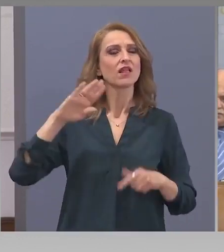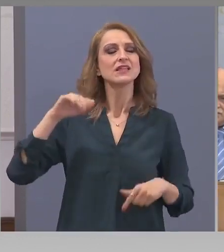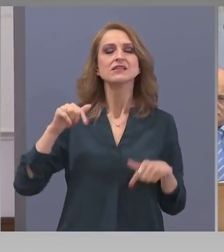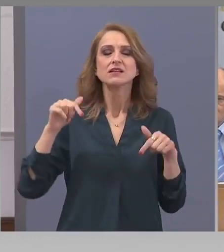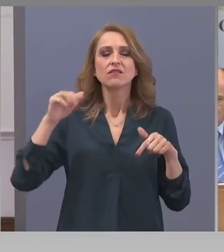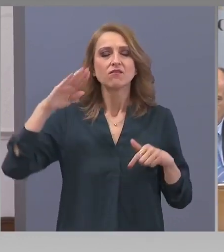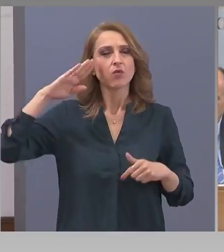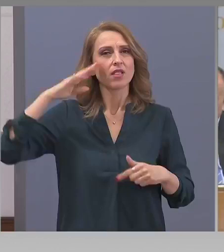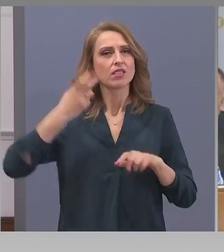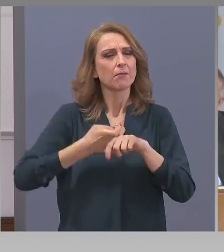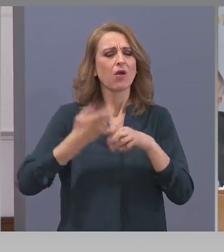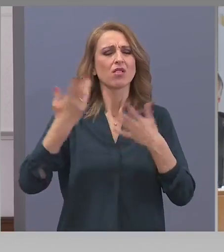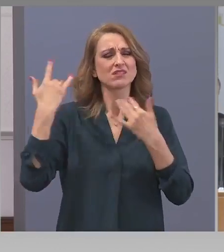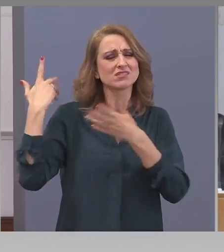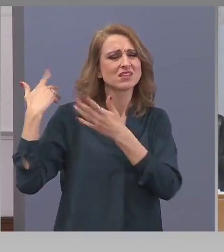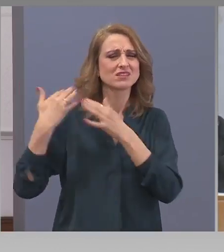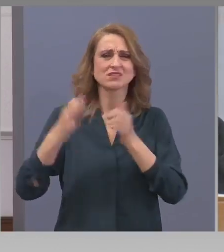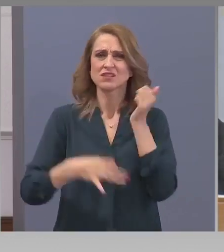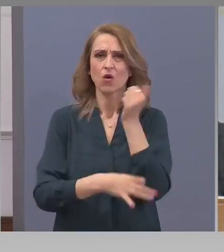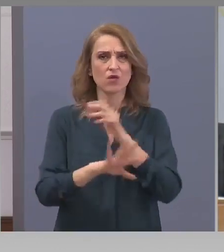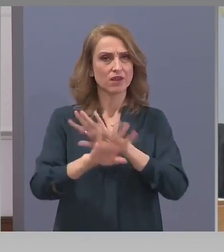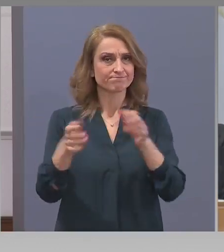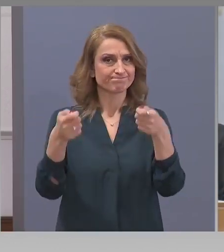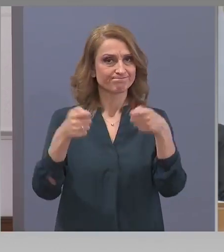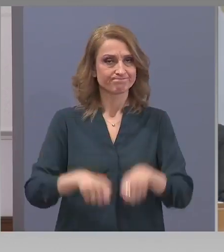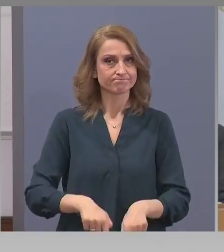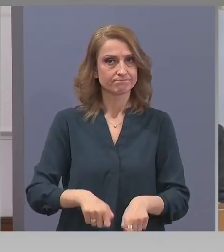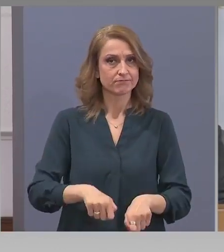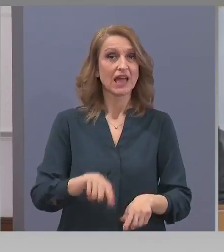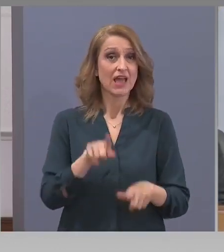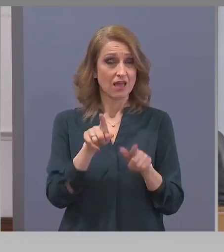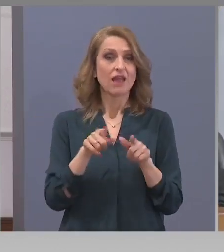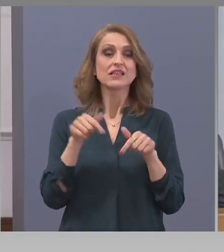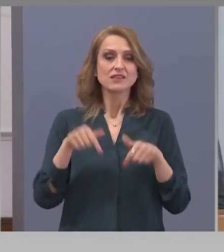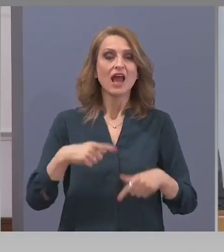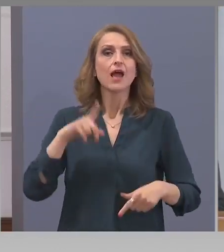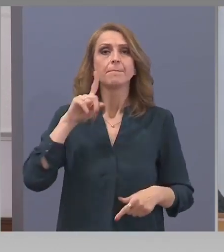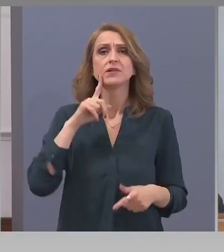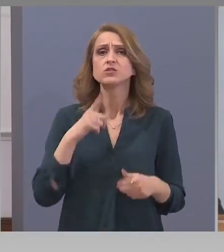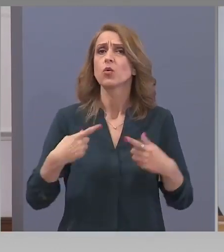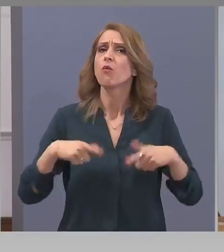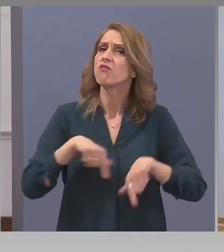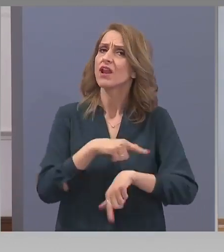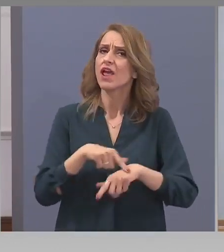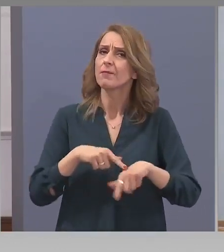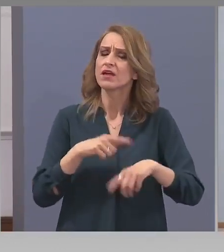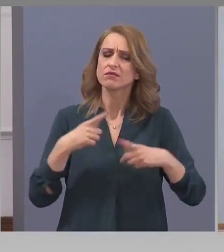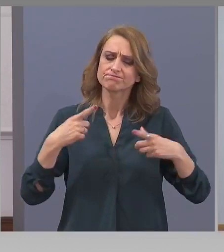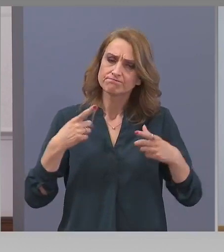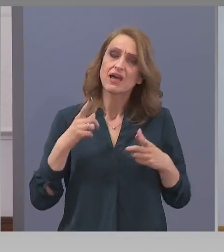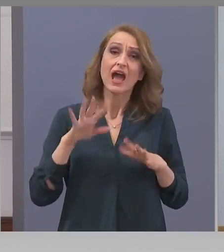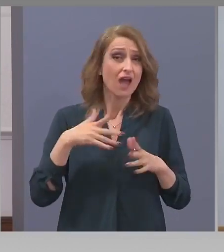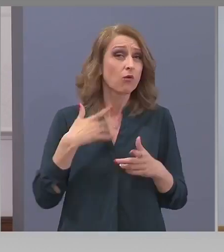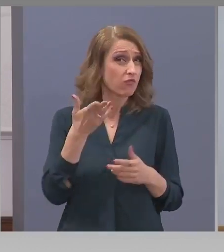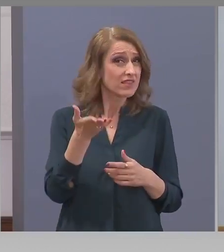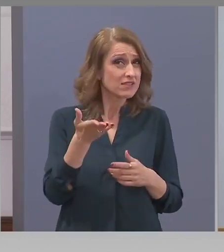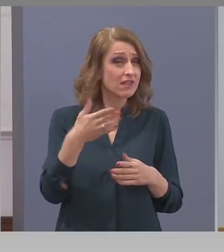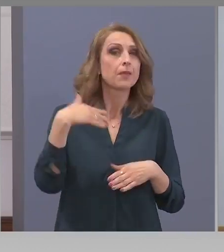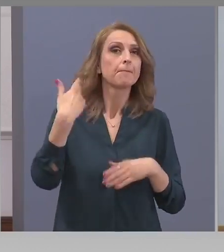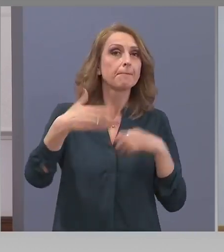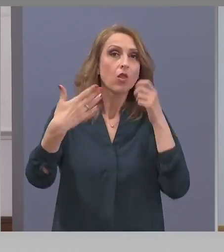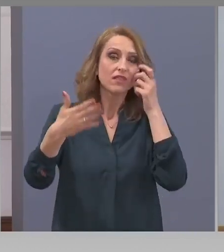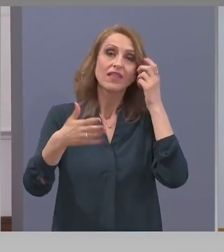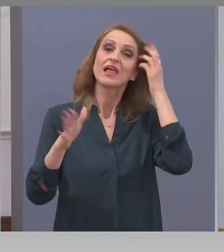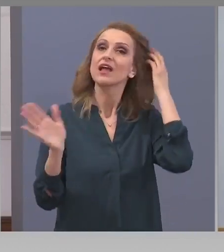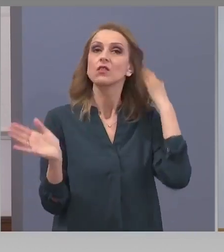време, но не е за лични битки. Подобни въпроси ще бъдат игнорирани моментално. Ако искате по-нататък,